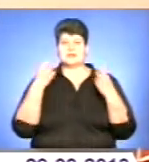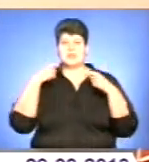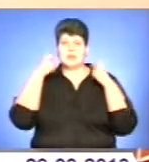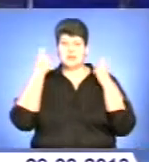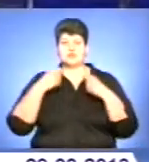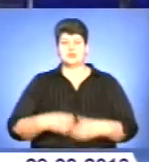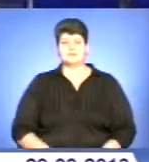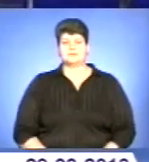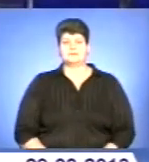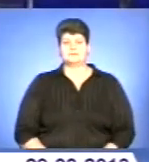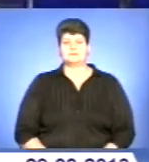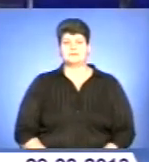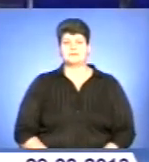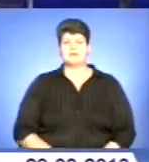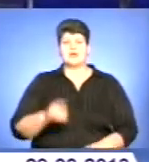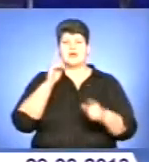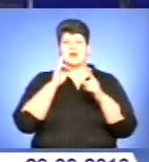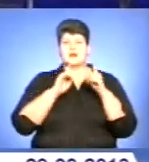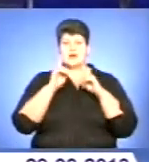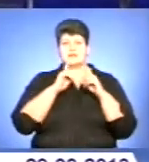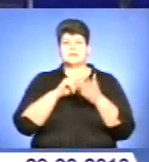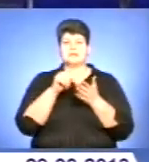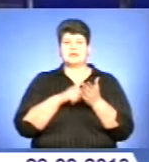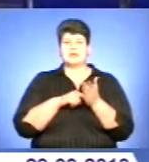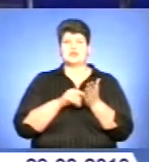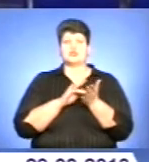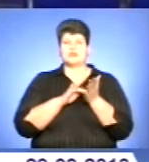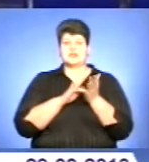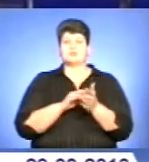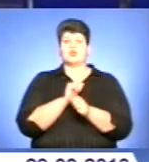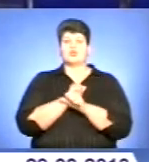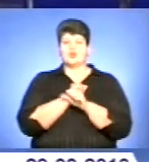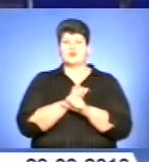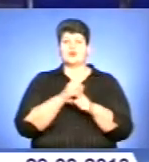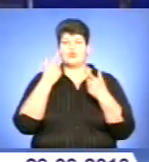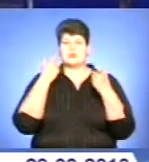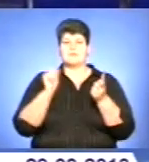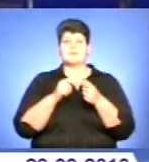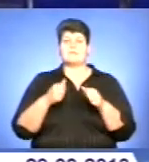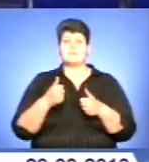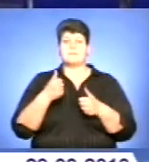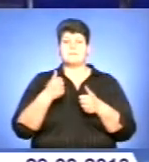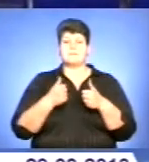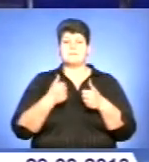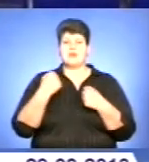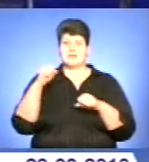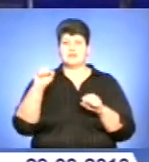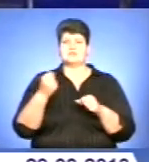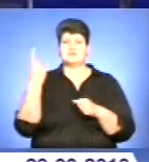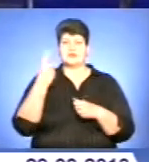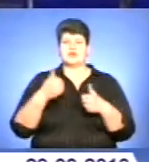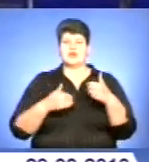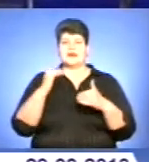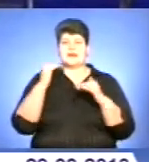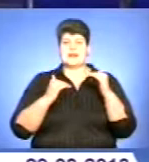Рада з питань туризму і курортів оголосила переможців першого національного рейтингу подій, важливих